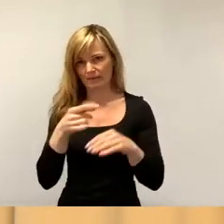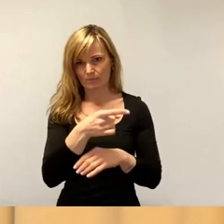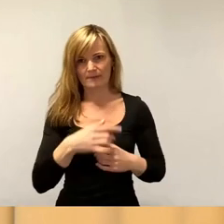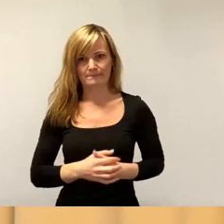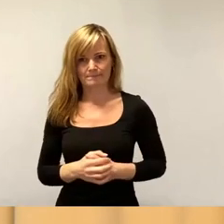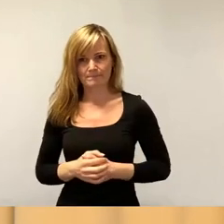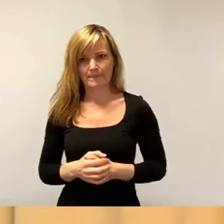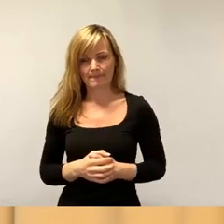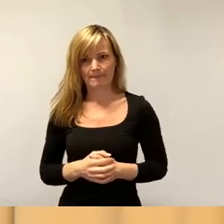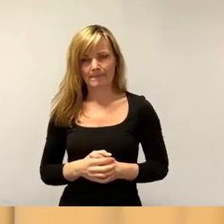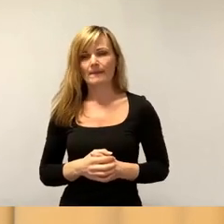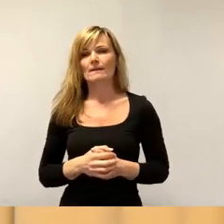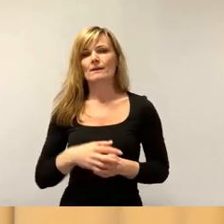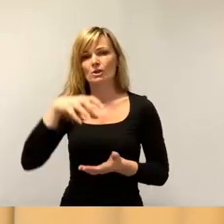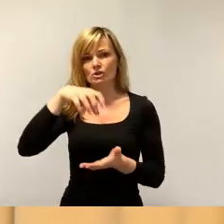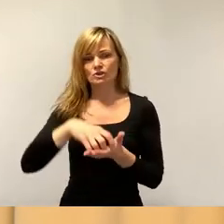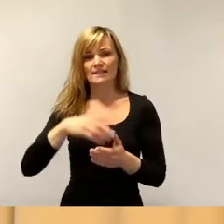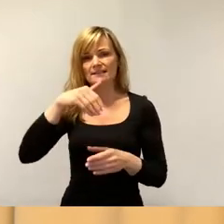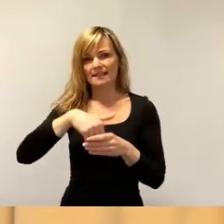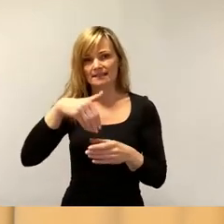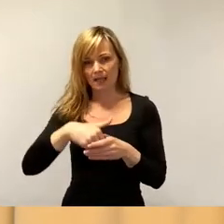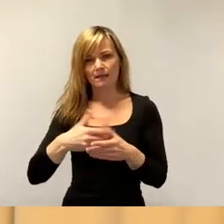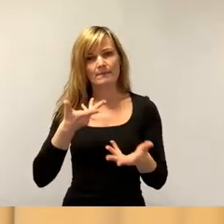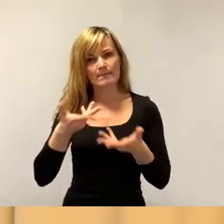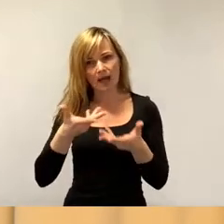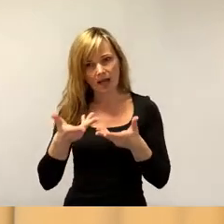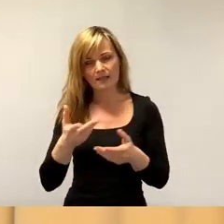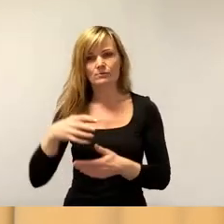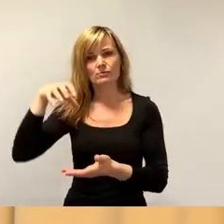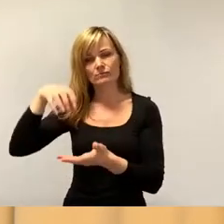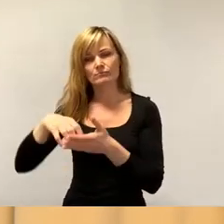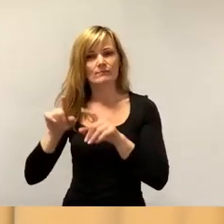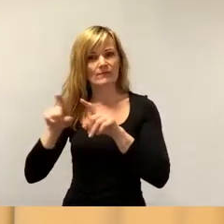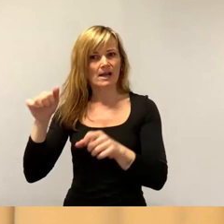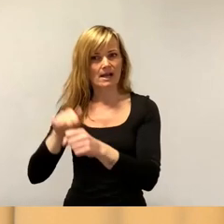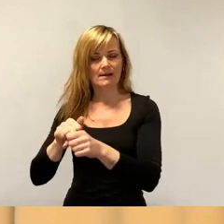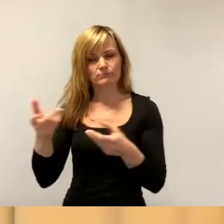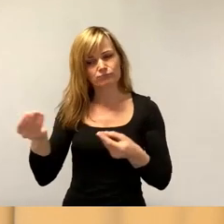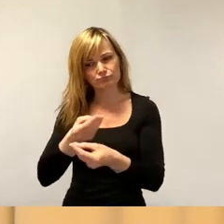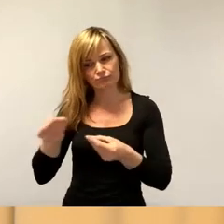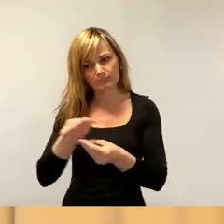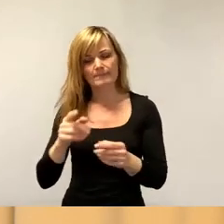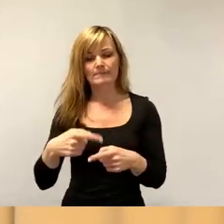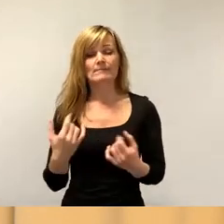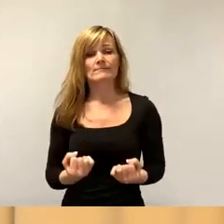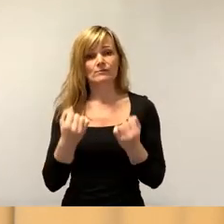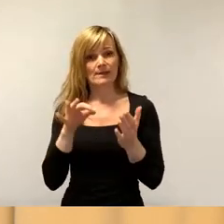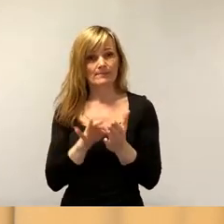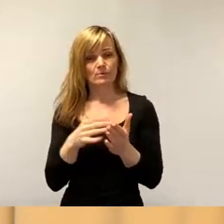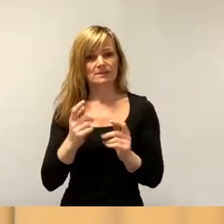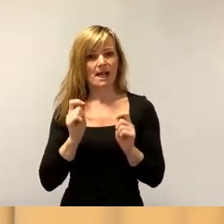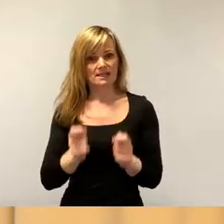stadtintern mit den zuständigen Fachämtern. Schwerpunkt ist aktuell nach einer Antragskonferenz die umfassenden